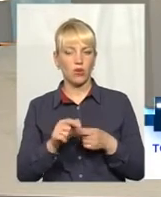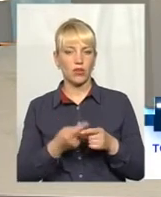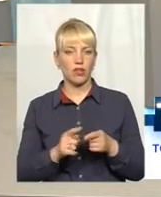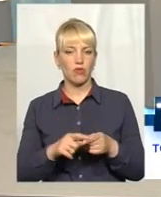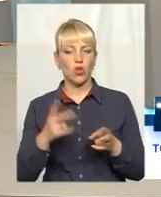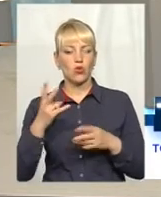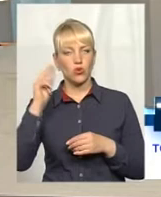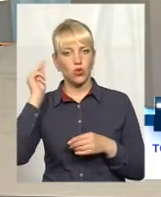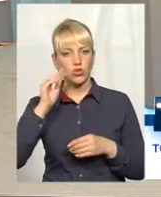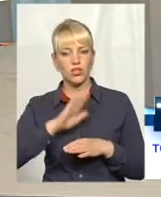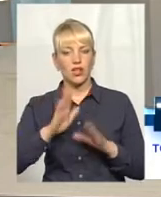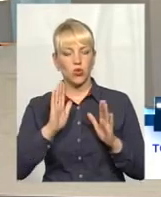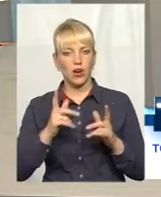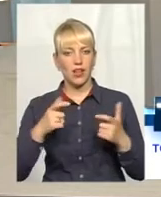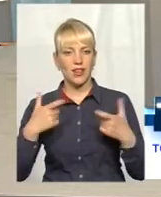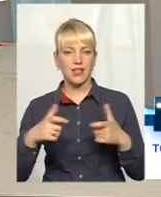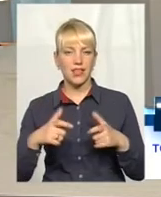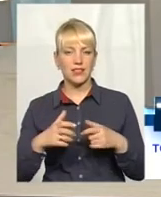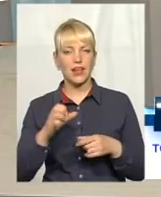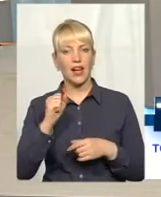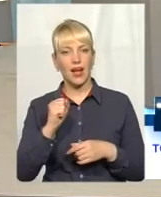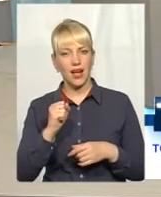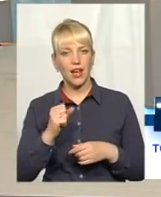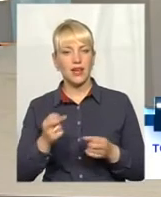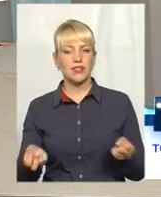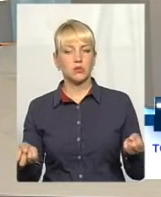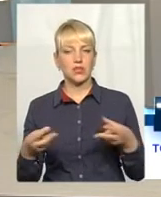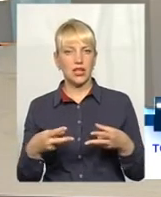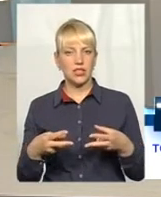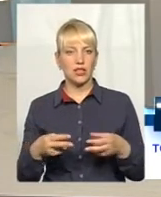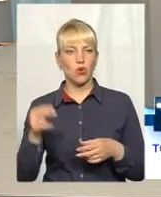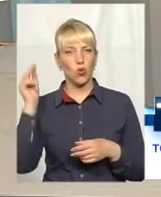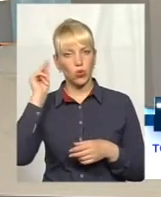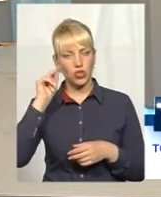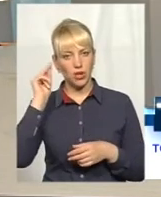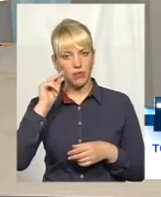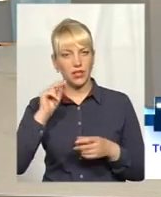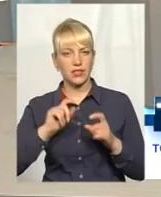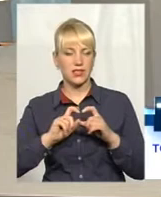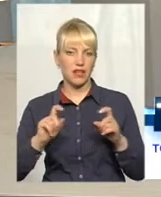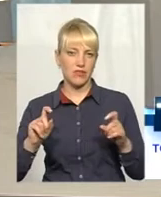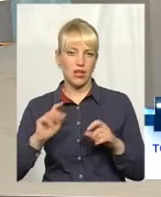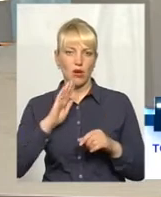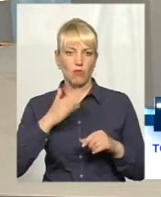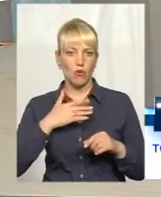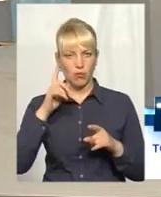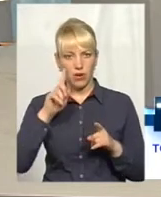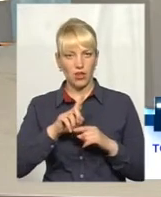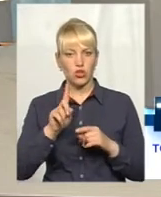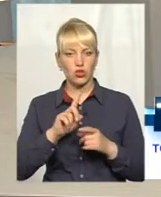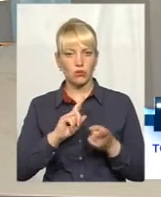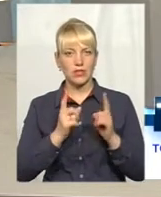треба не тільки на тестах, так і далі, а в спеціалізованних учебних заведениях. Мой брат, щоб стати